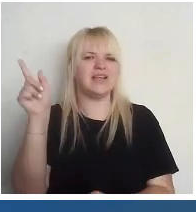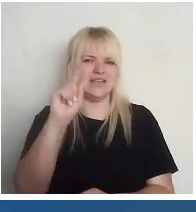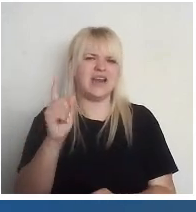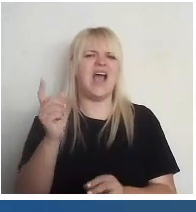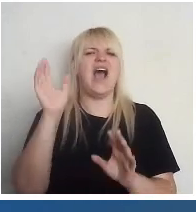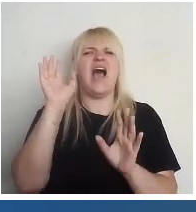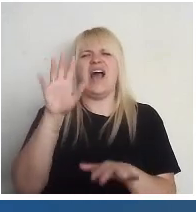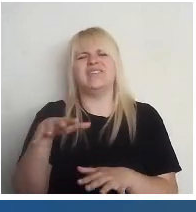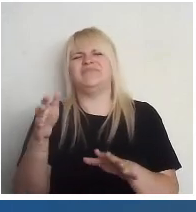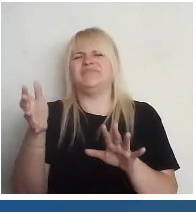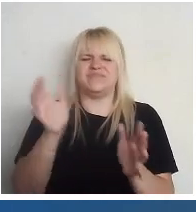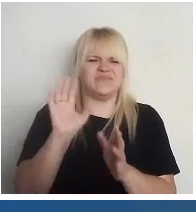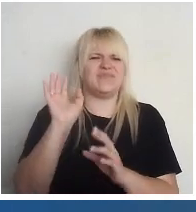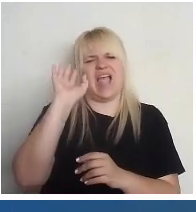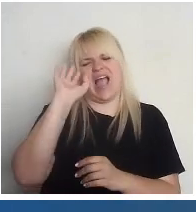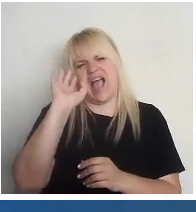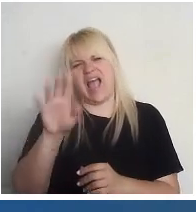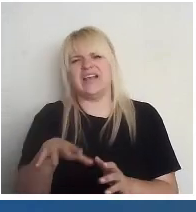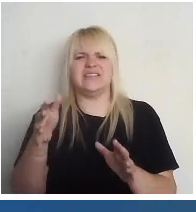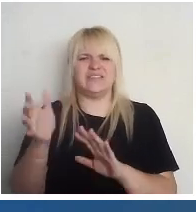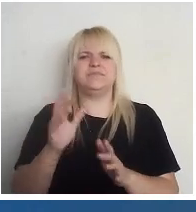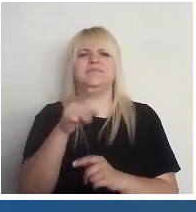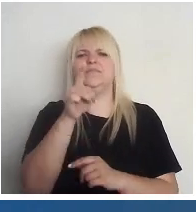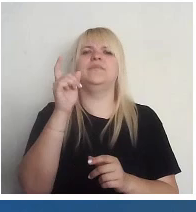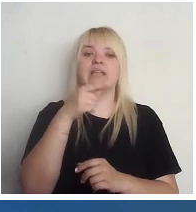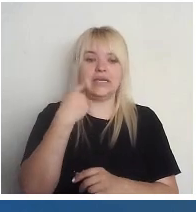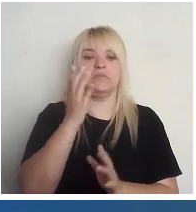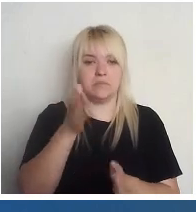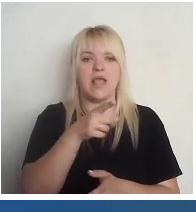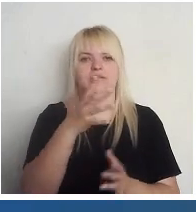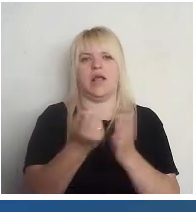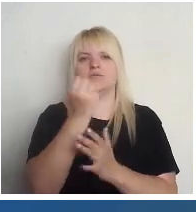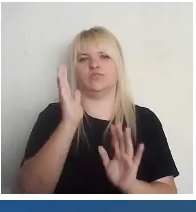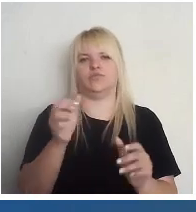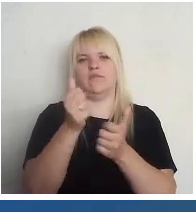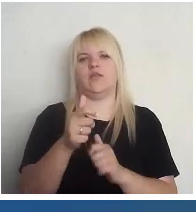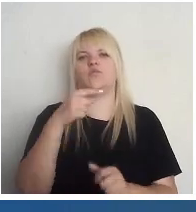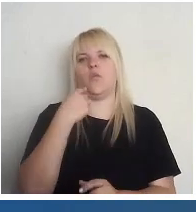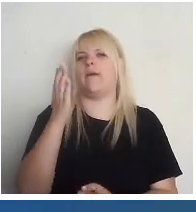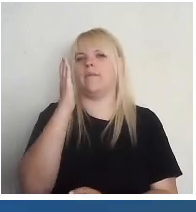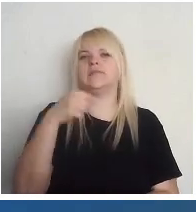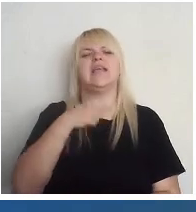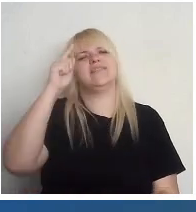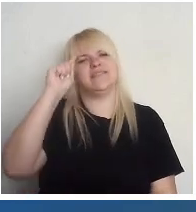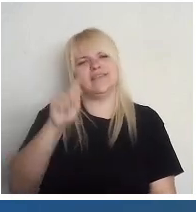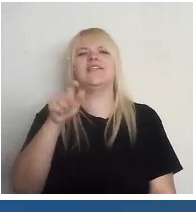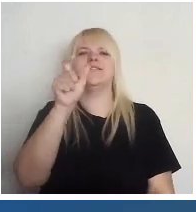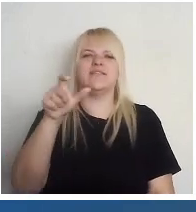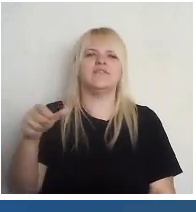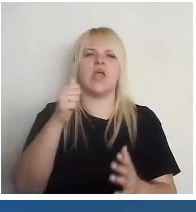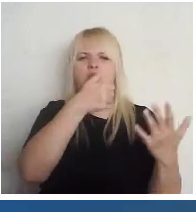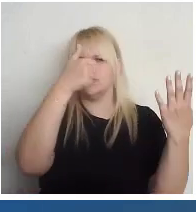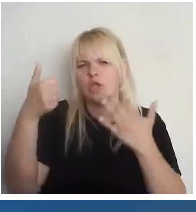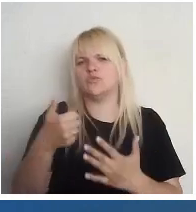kas tur, kaut kas tur, kaut kas tik īstnība... Tie, kas gribēs, tie atvarīs veidu, kā nobalstot. Es zinu cilvēks, sešu stundus praudz